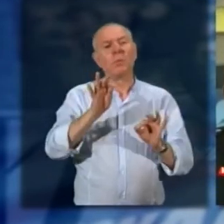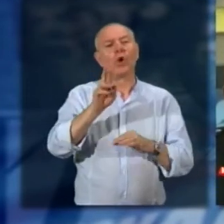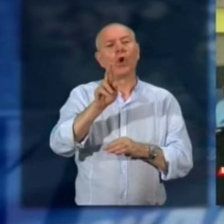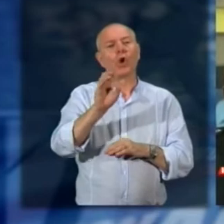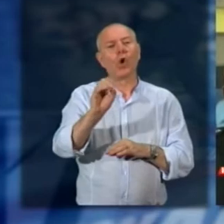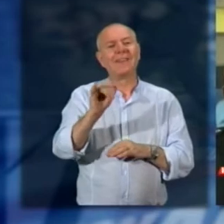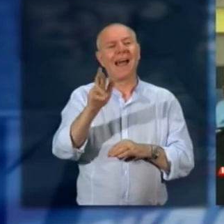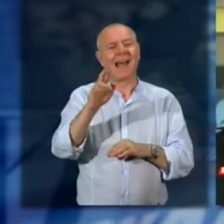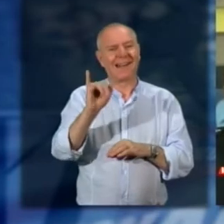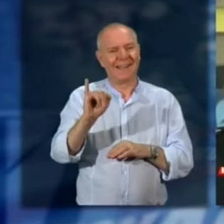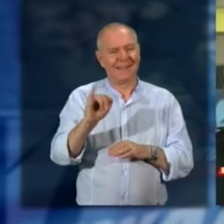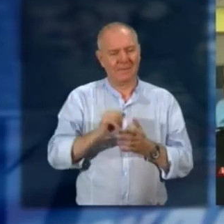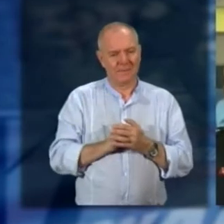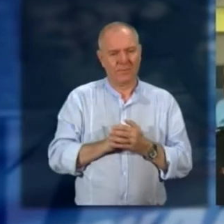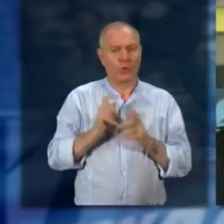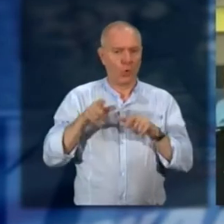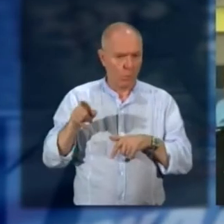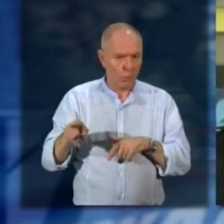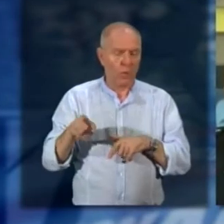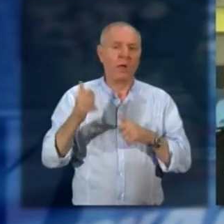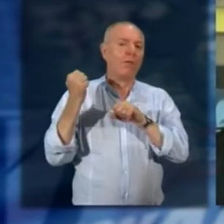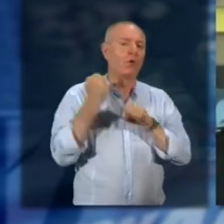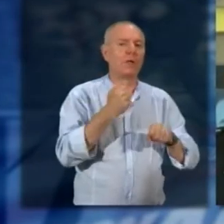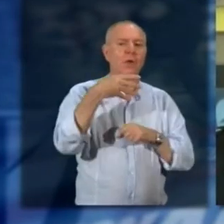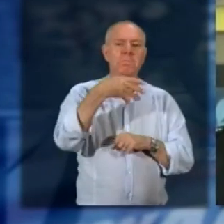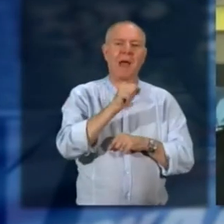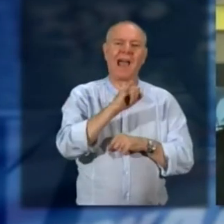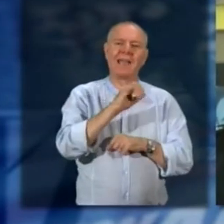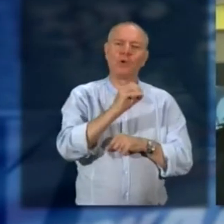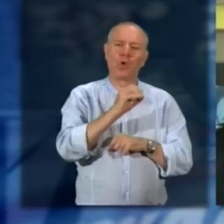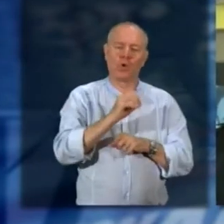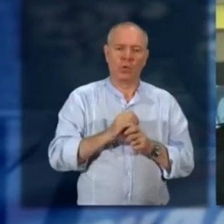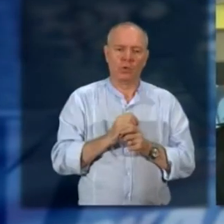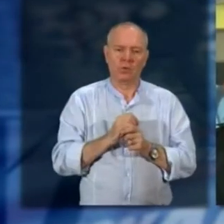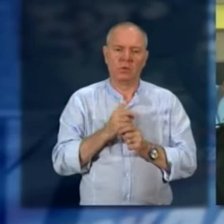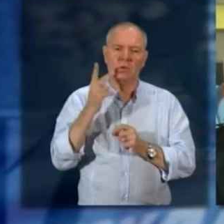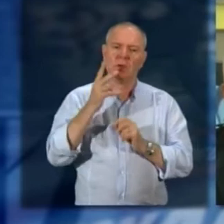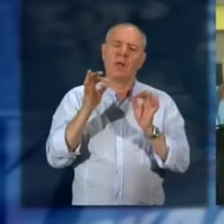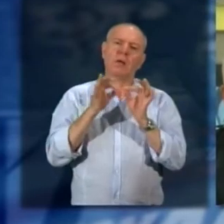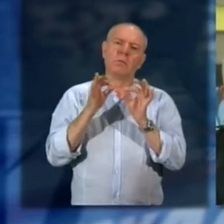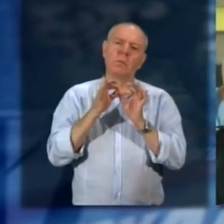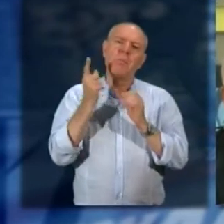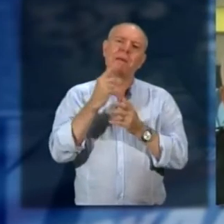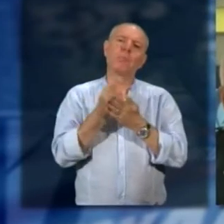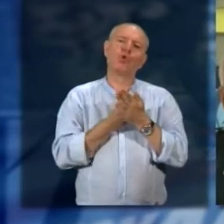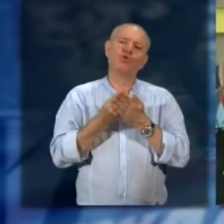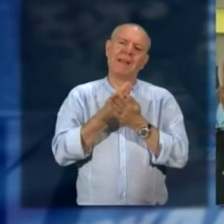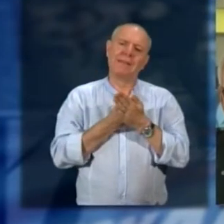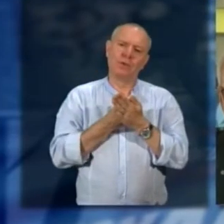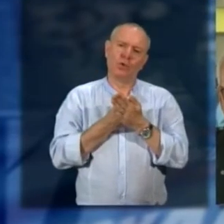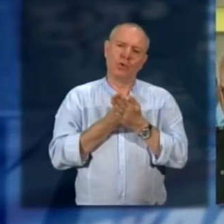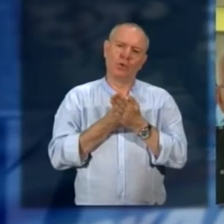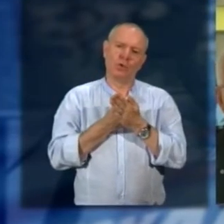comune e la fondazione Maio hanno steso un protocollo per d'intesa su una progettualità in